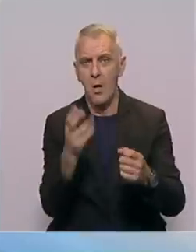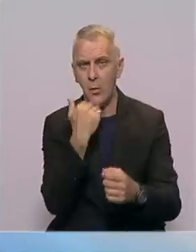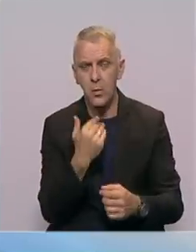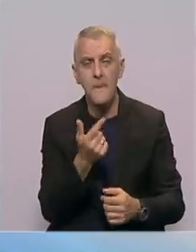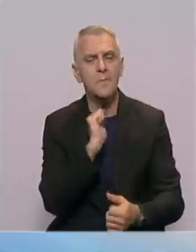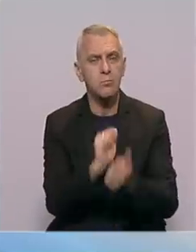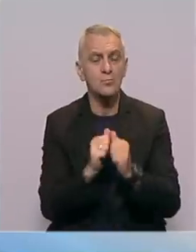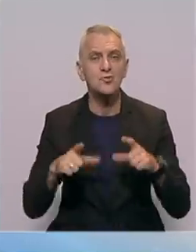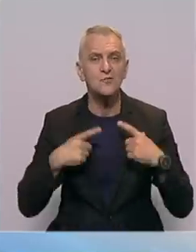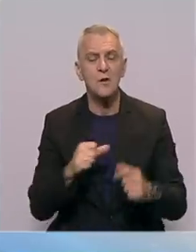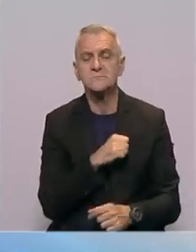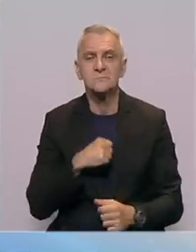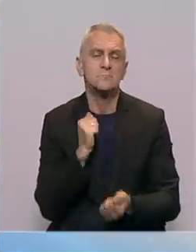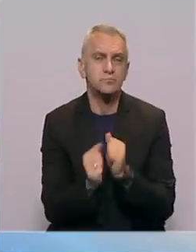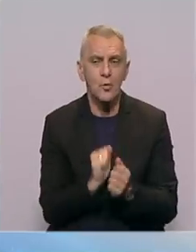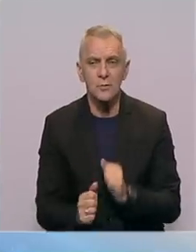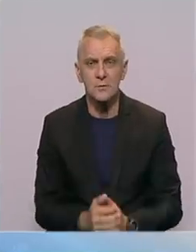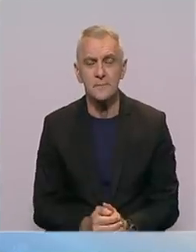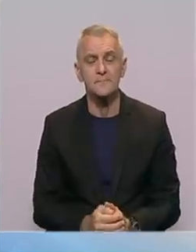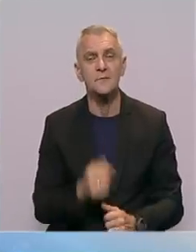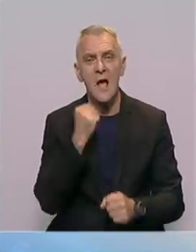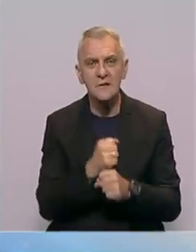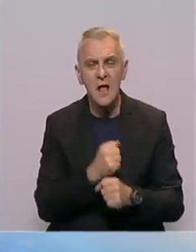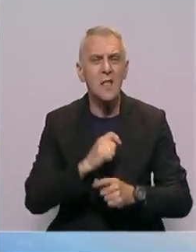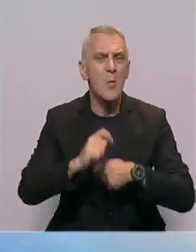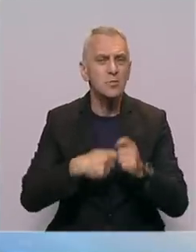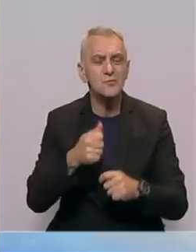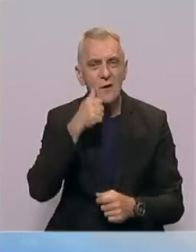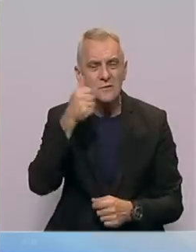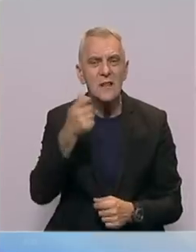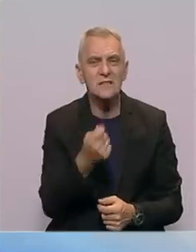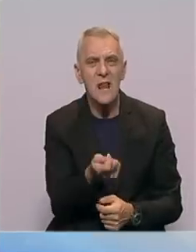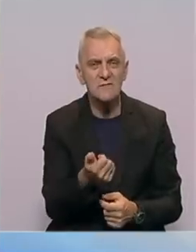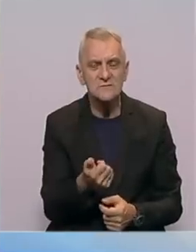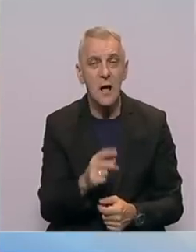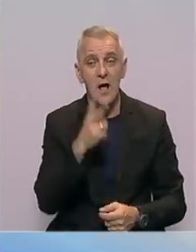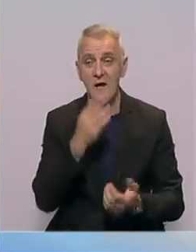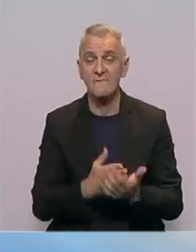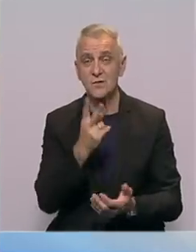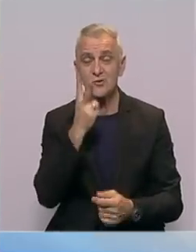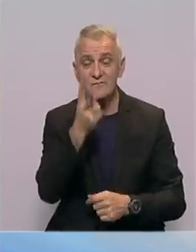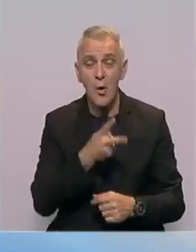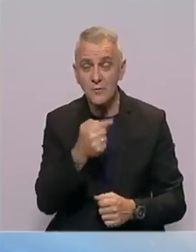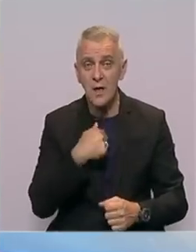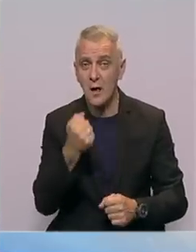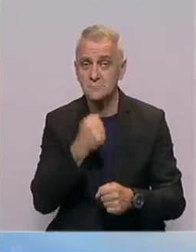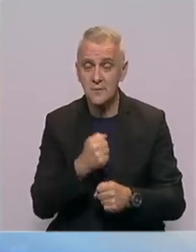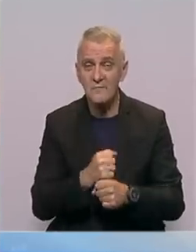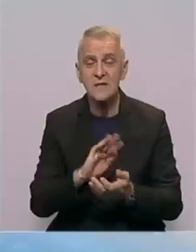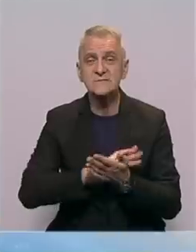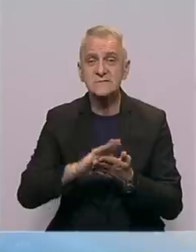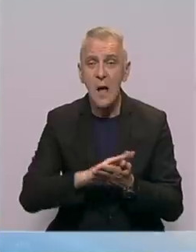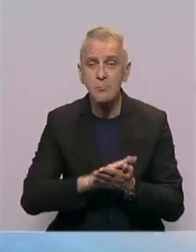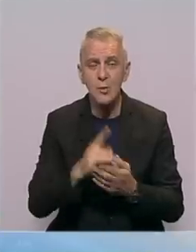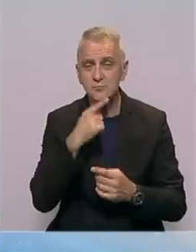u borbi za život nalazio na razne načine, uglavnom radeći poslove za dnevnicu. Već dvije godine pravi sapune na bazi ljekovite guber vode,